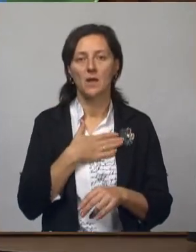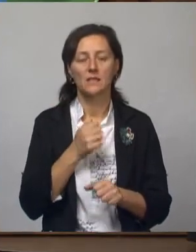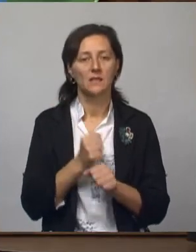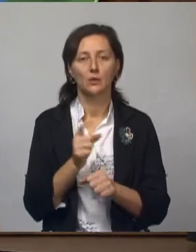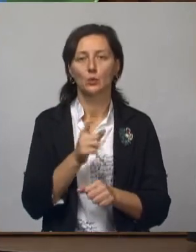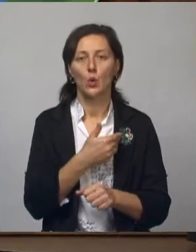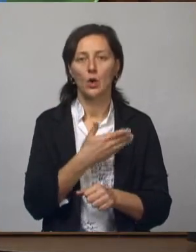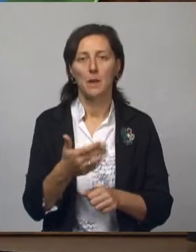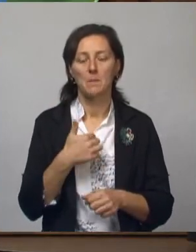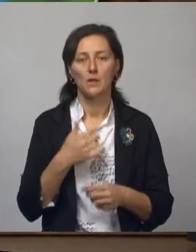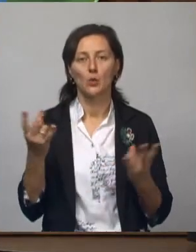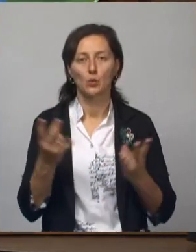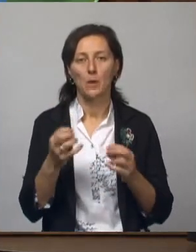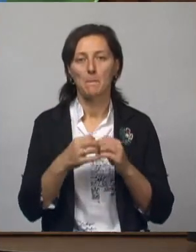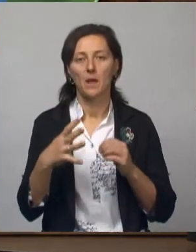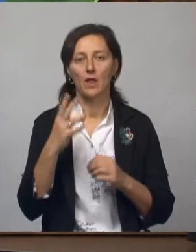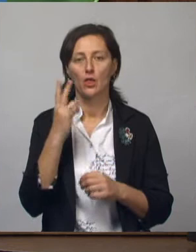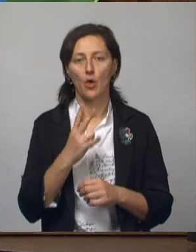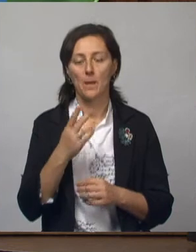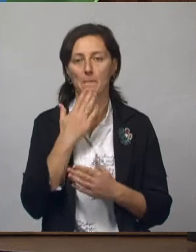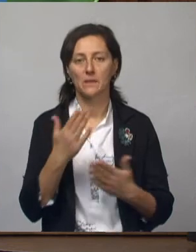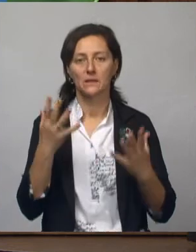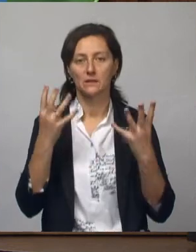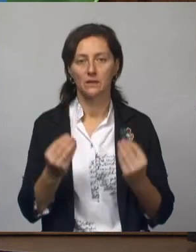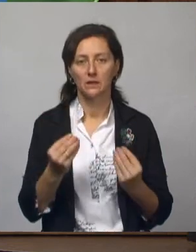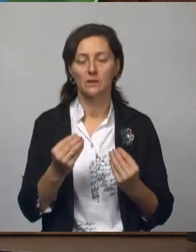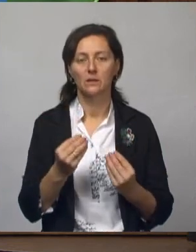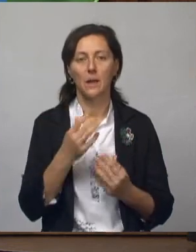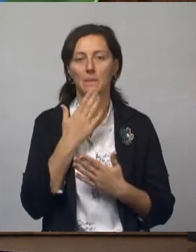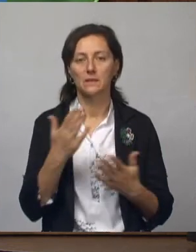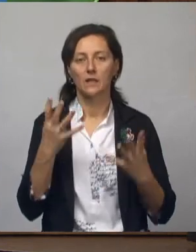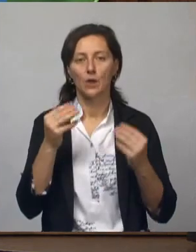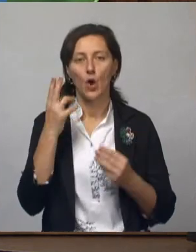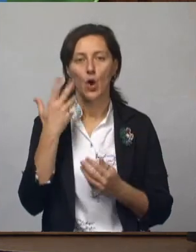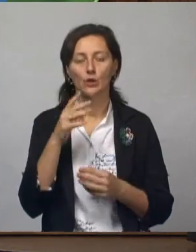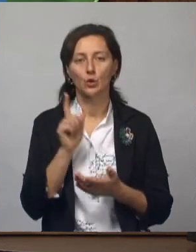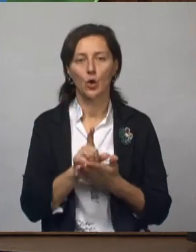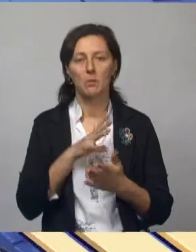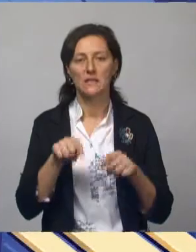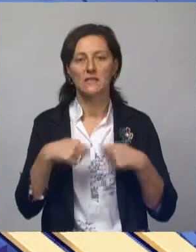хотите. Мне нужен 15 ноября, последний день. Последний день, когда должен быть сдан последний дом. Продолжение